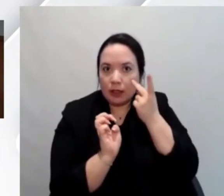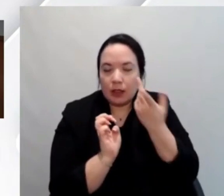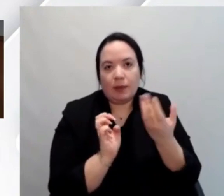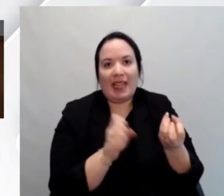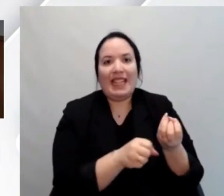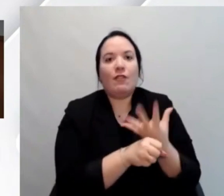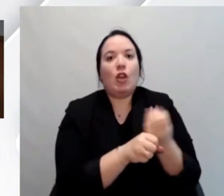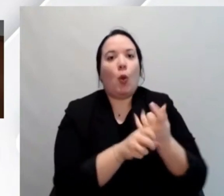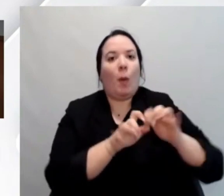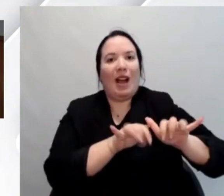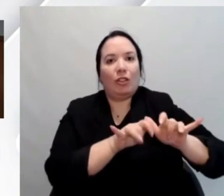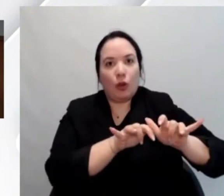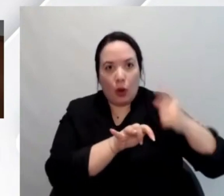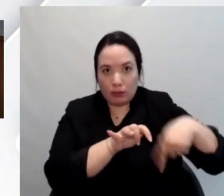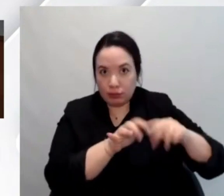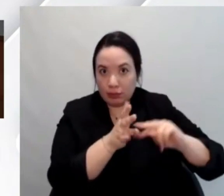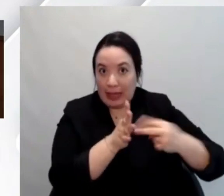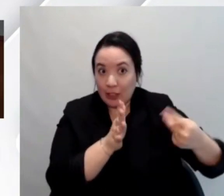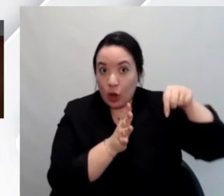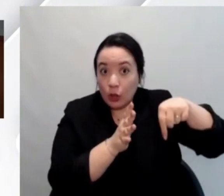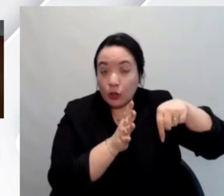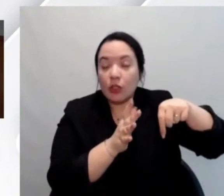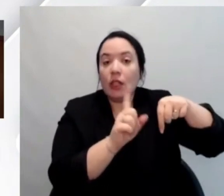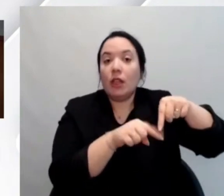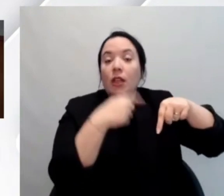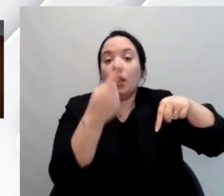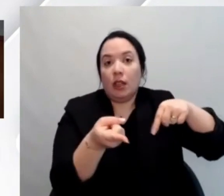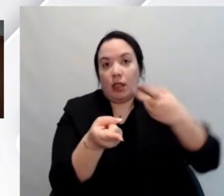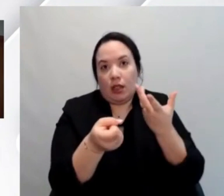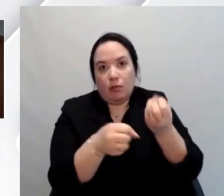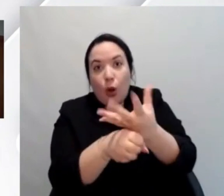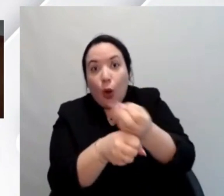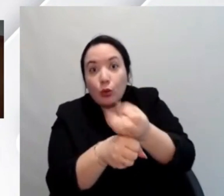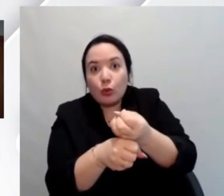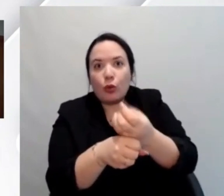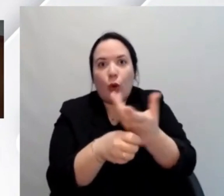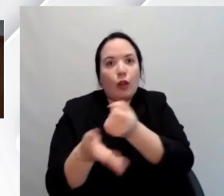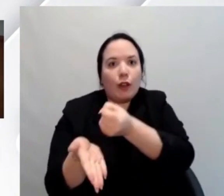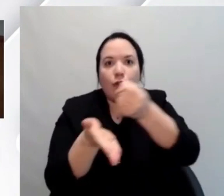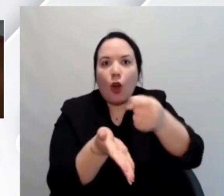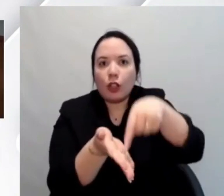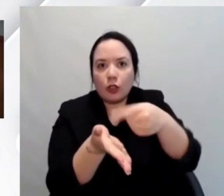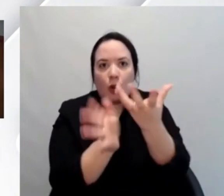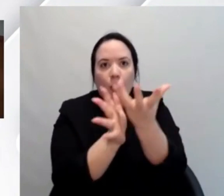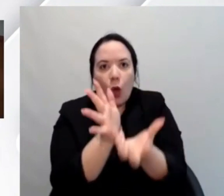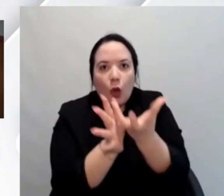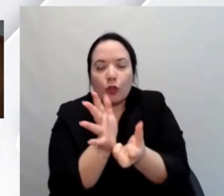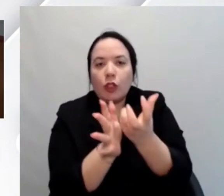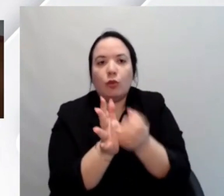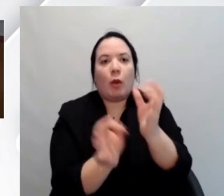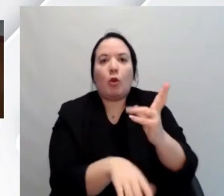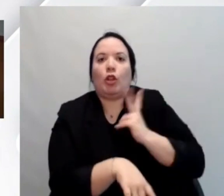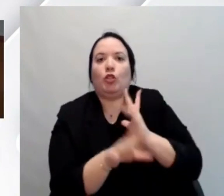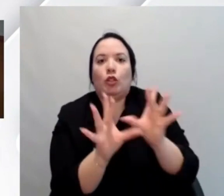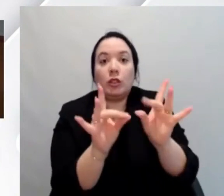sviluppatori appunto delle soluzioni tecnologiche, ai produttori, i fornitori di contenuti, di risorse digitali,